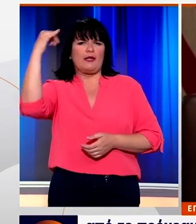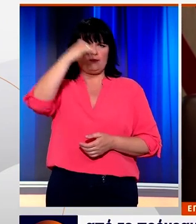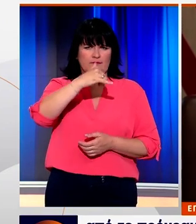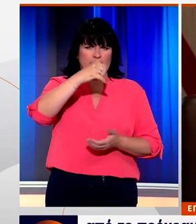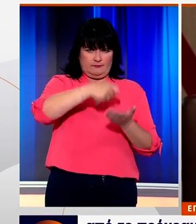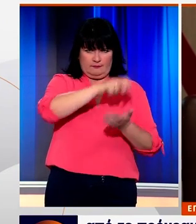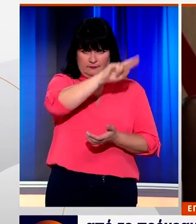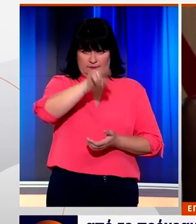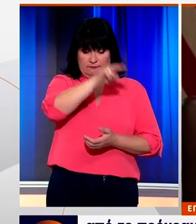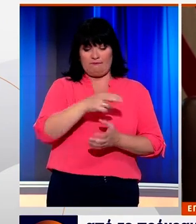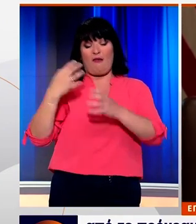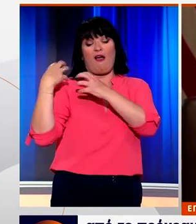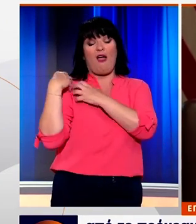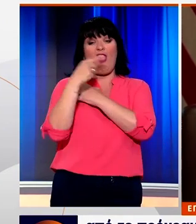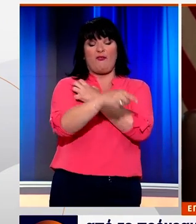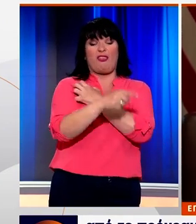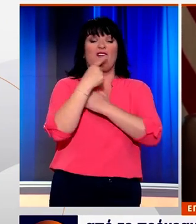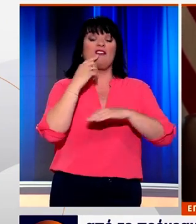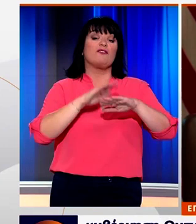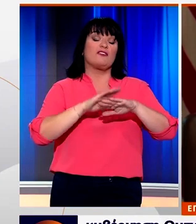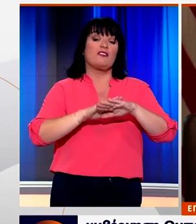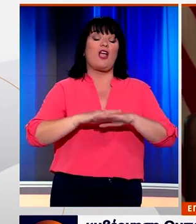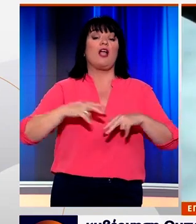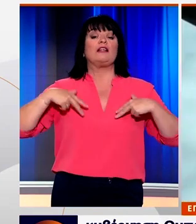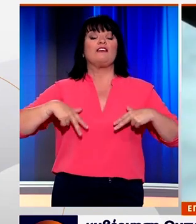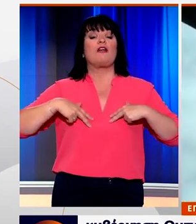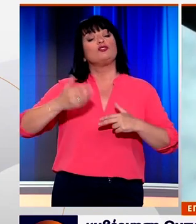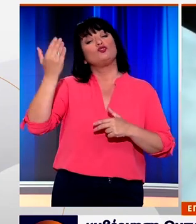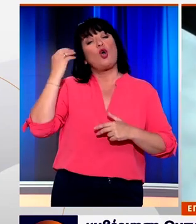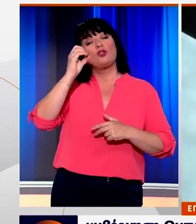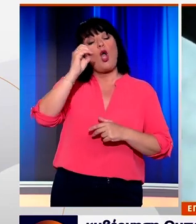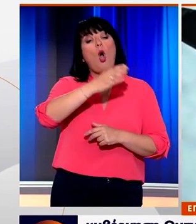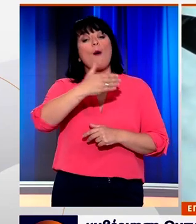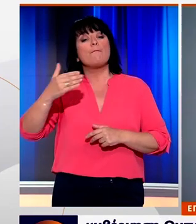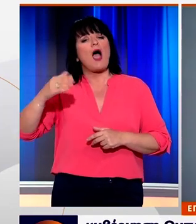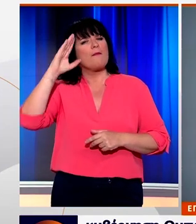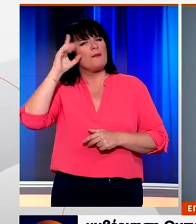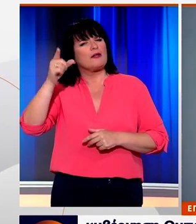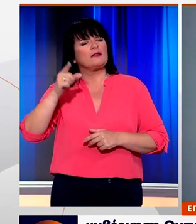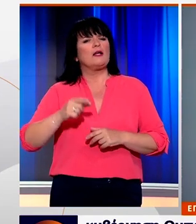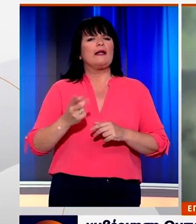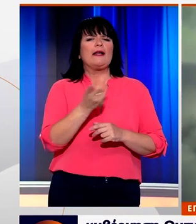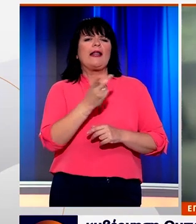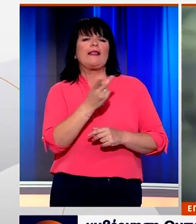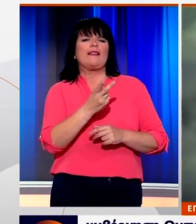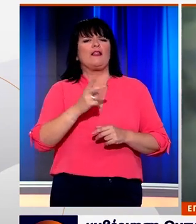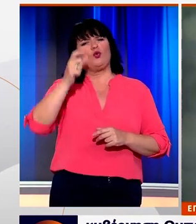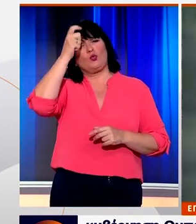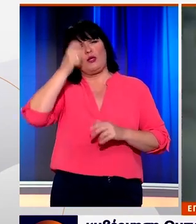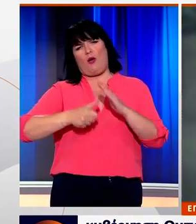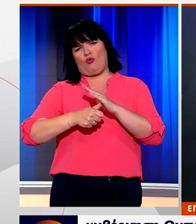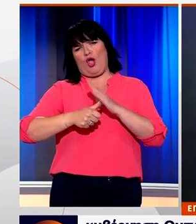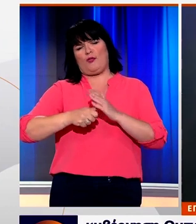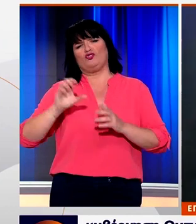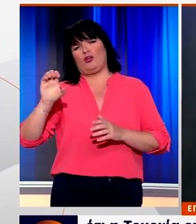Όμως έριξε την ευθύνη για την κατάσταση στην κυβέρνηση Ομπάμα. Είπε πως η φιλία του με τον Ερντογάν είναι ειλικρινής και βαθιά